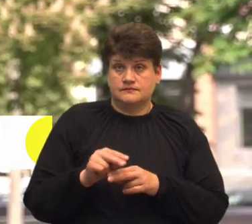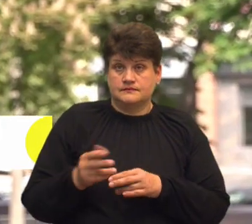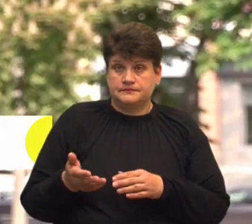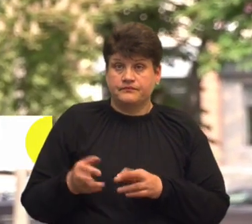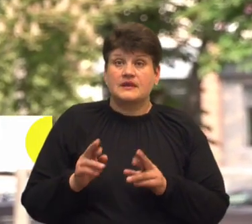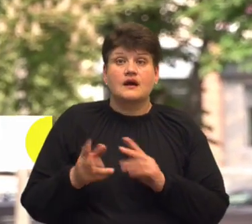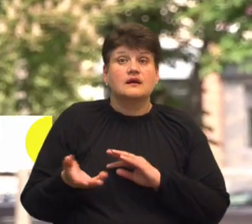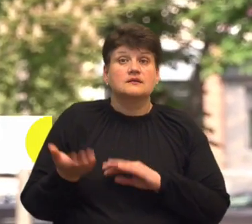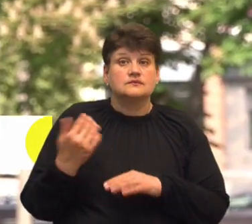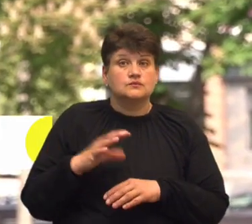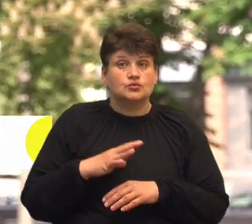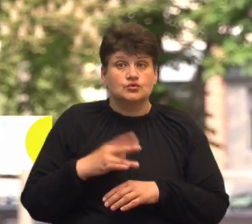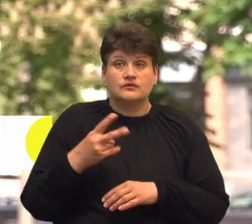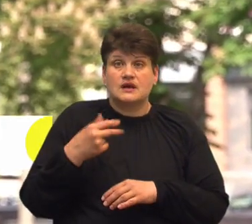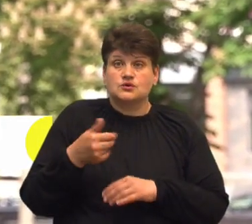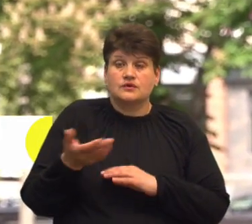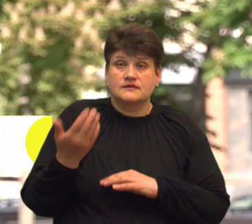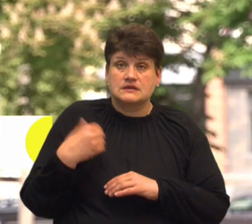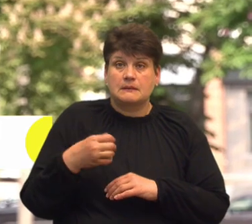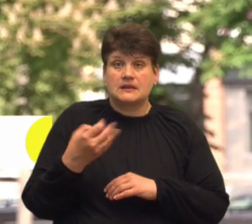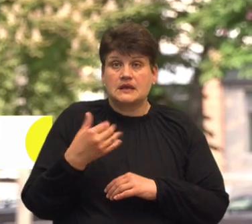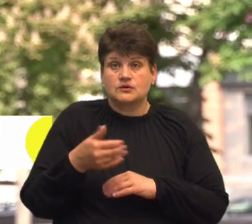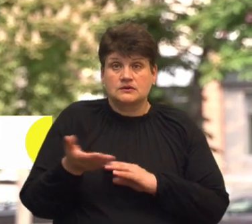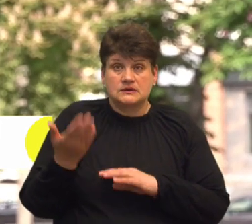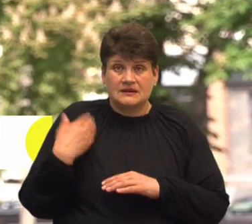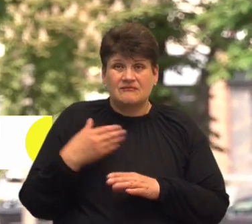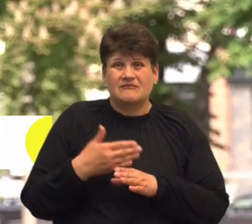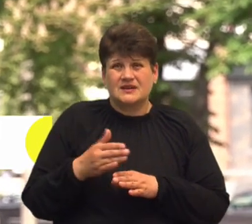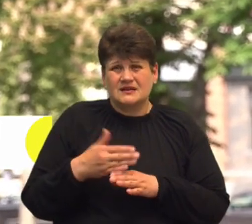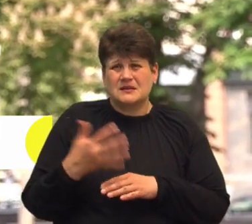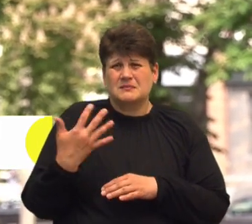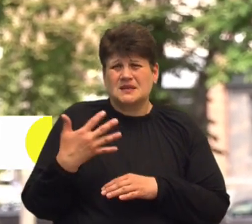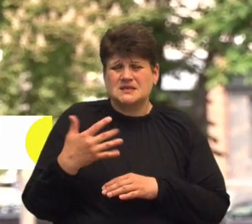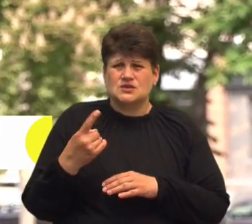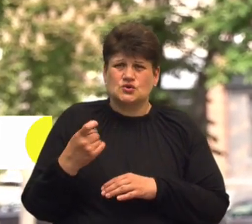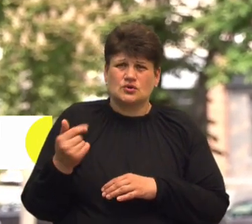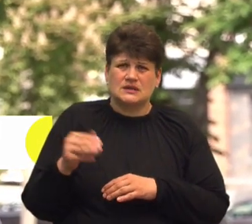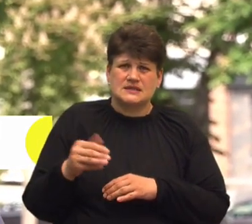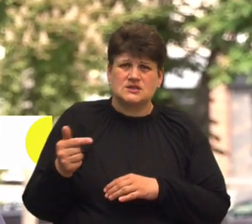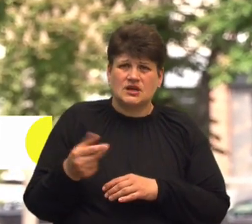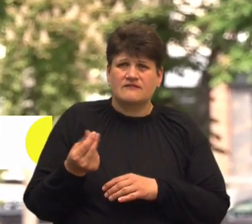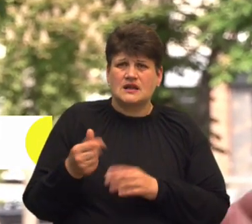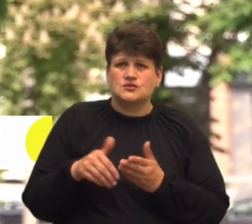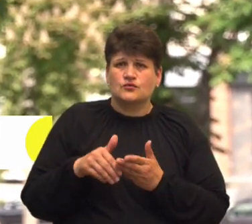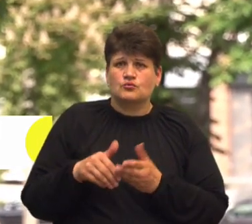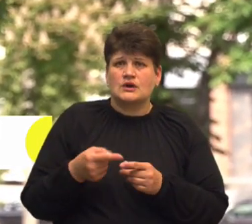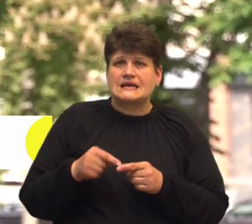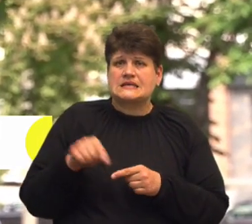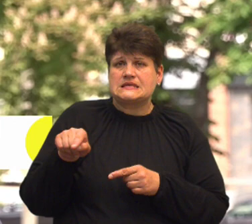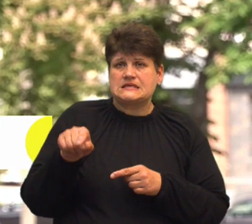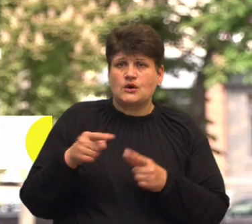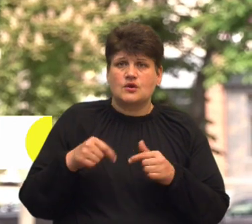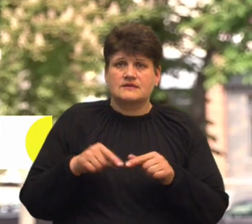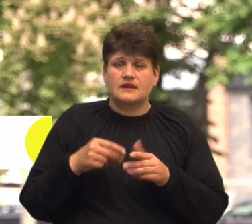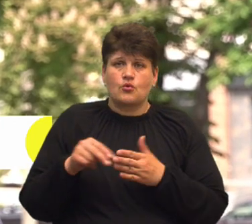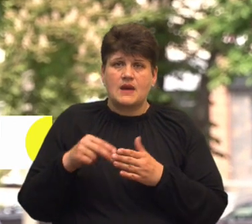робилося раніше, 20 років назад, 15-10, а виділялося якихось 50-100 тисяч гривень як фінансова допомога цій організації. Вони купували якісь